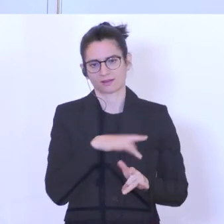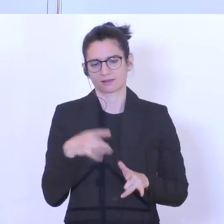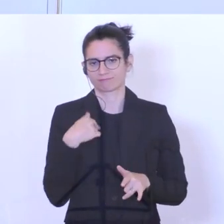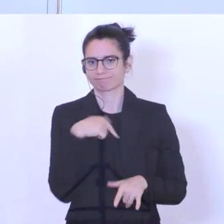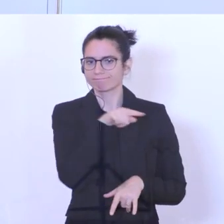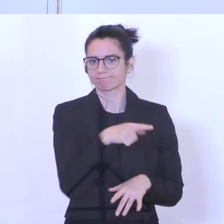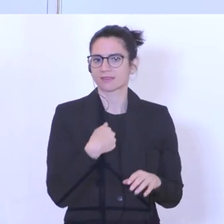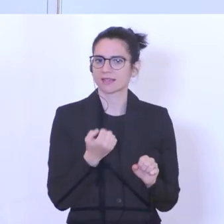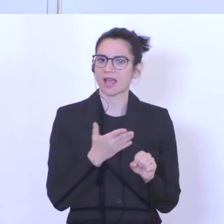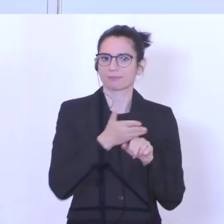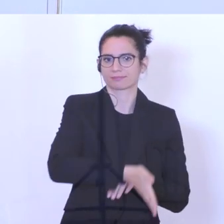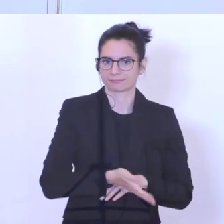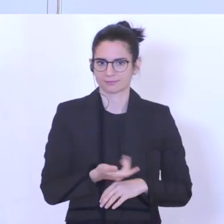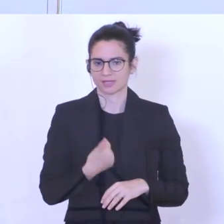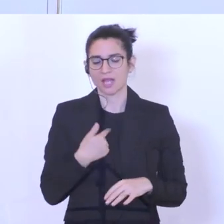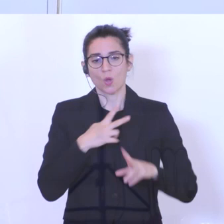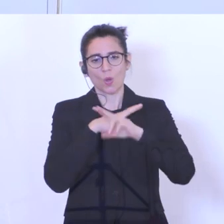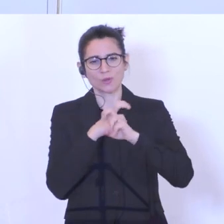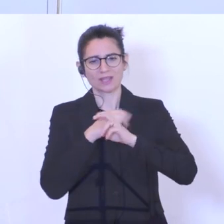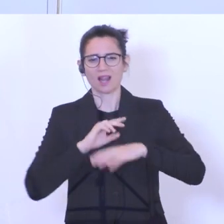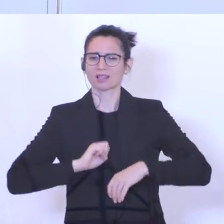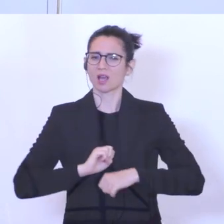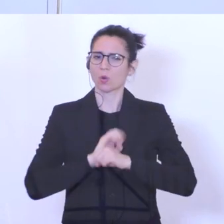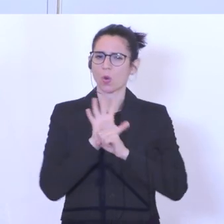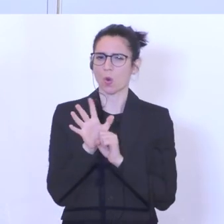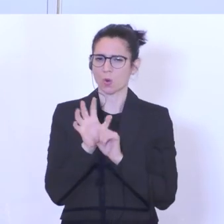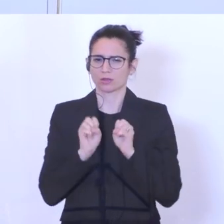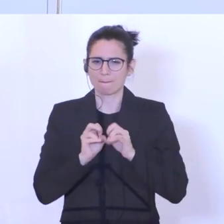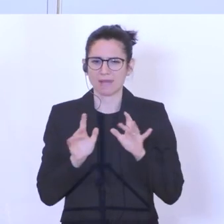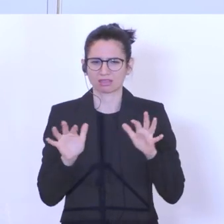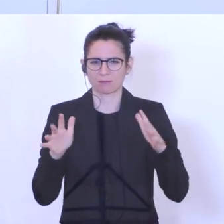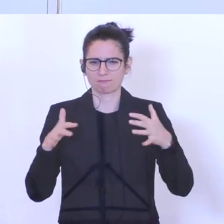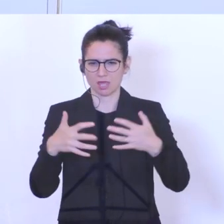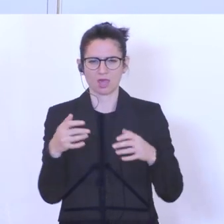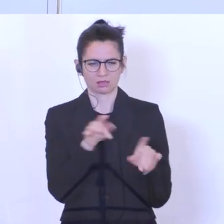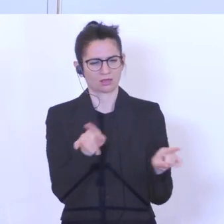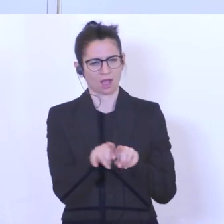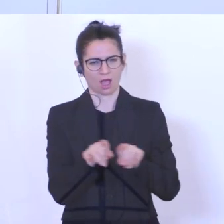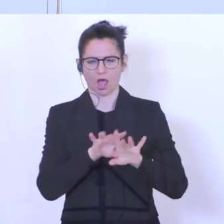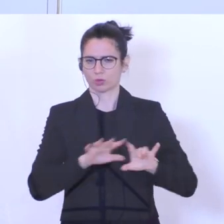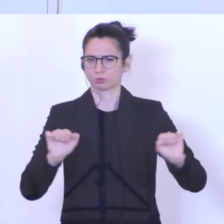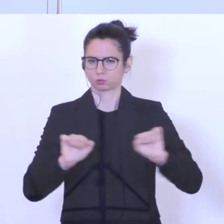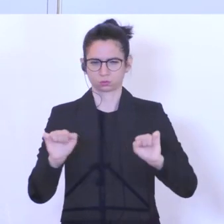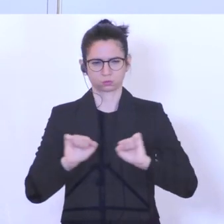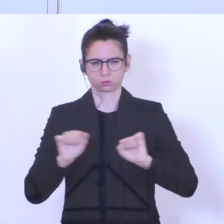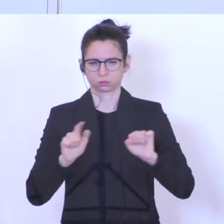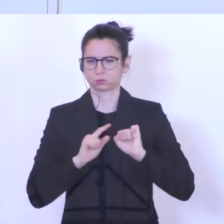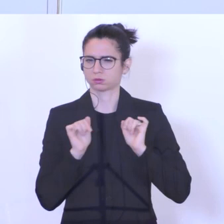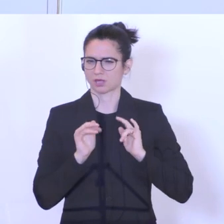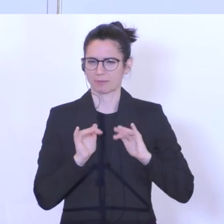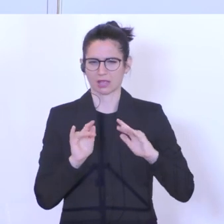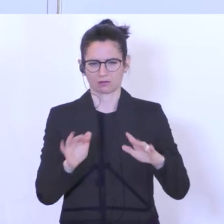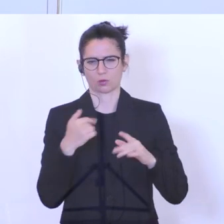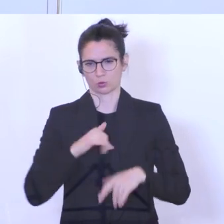hier setzen. Auch in Österreich hat die Corona-Pandemie massive Auswirkungen auf die Zukunft der Jugendlichen.